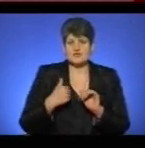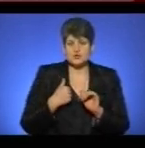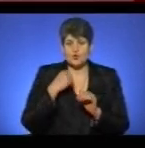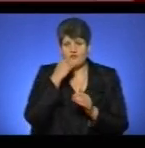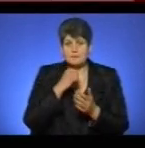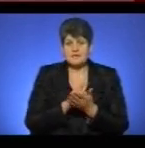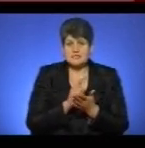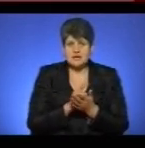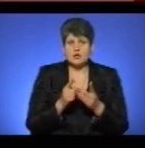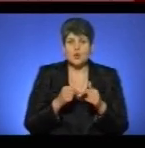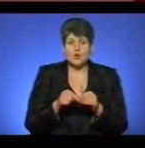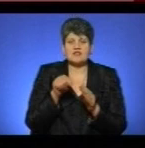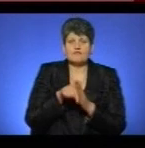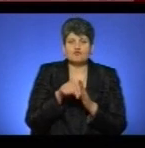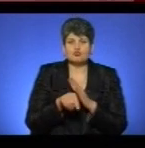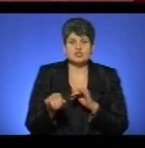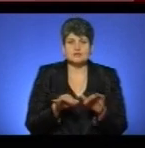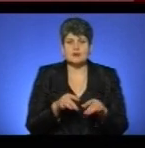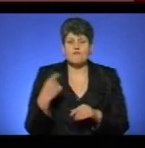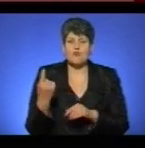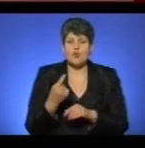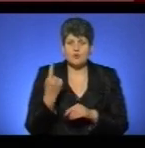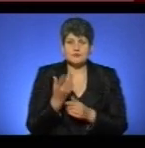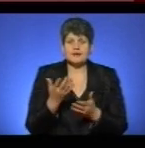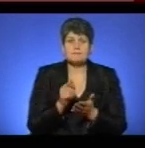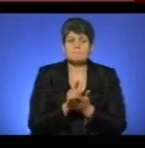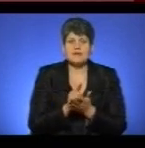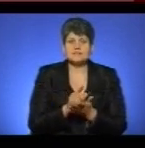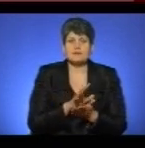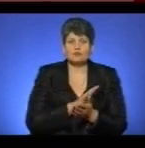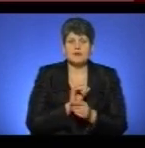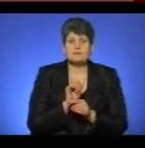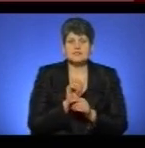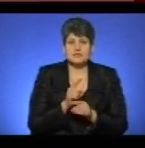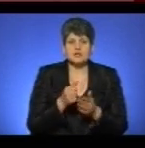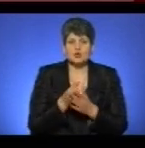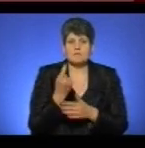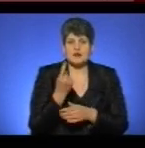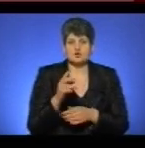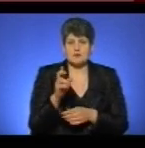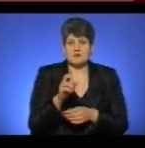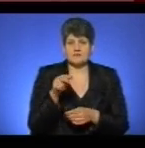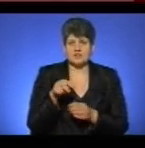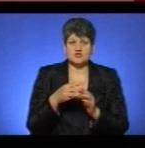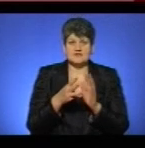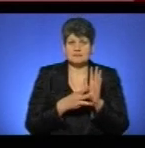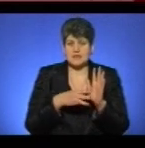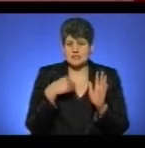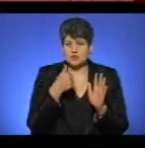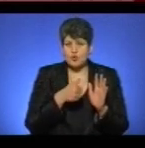та пенсіонерів органів внутрішніх справ області, яким пенсія була призначена до 1 березня 2018 року,